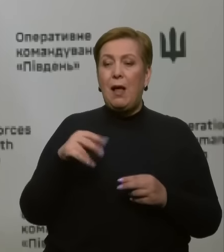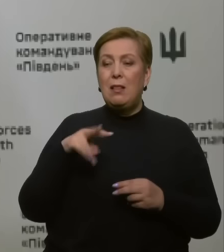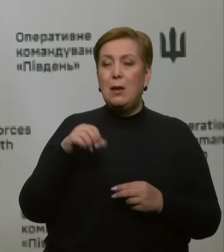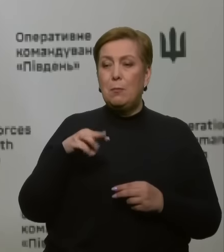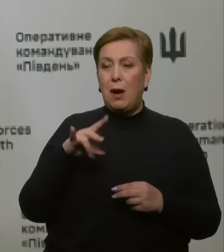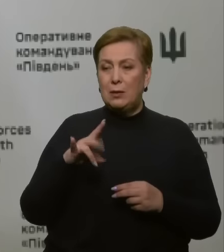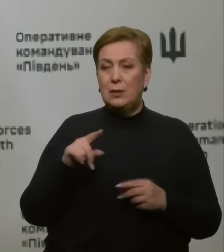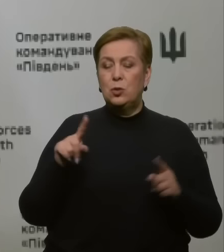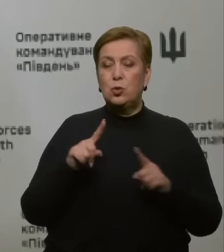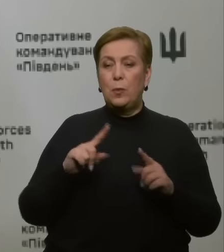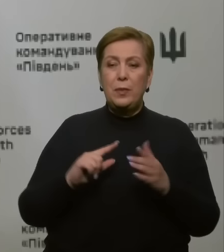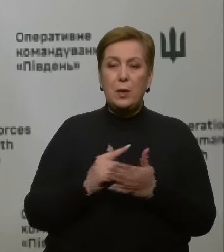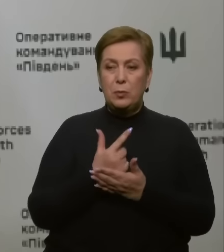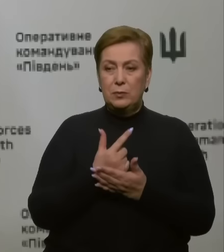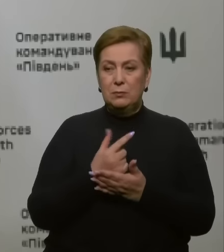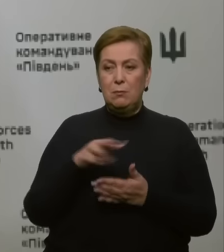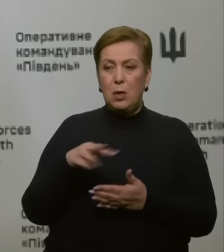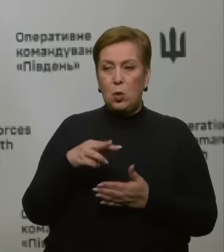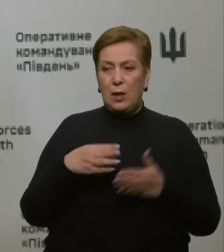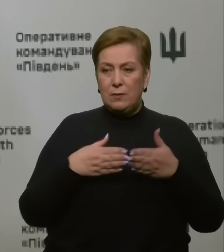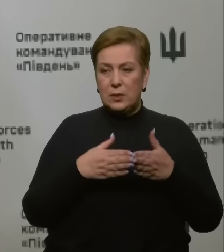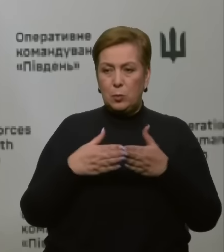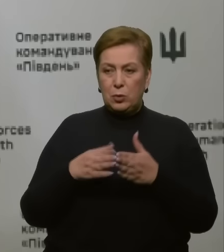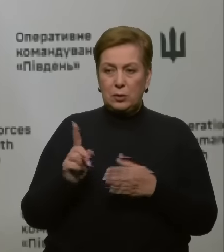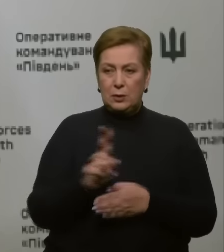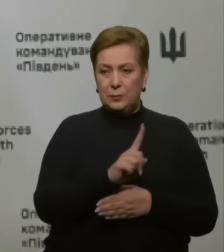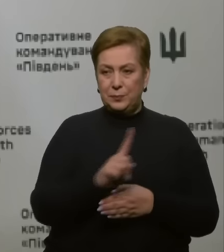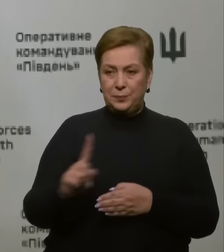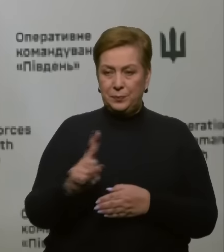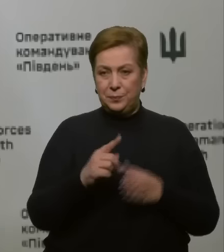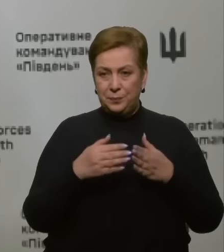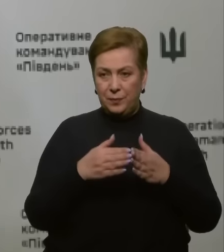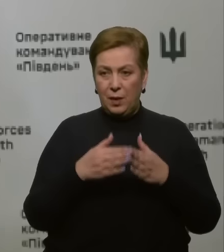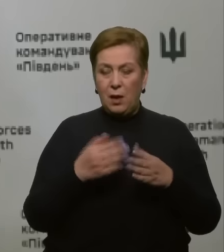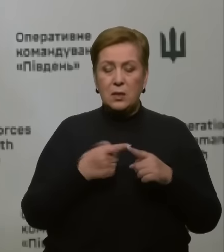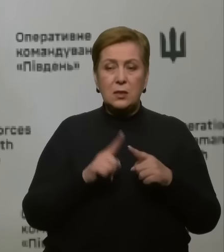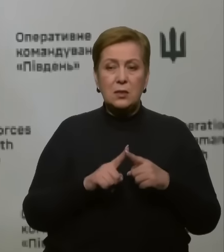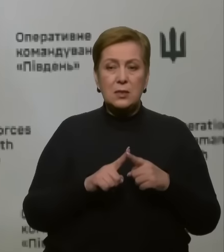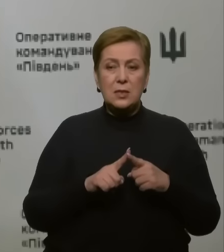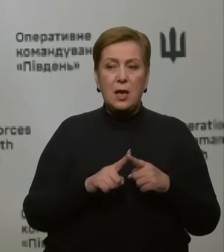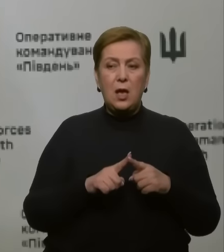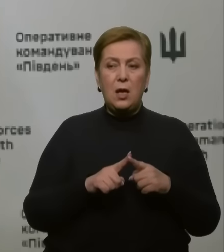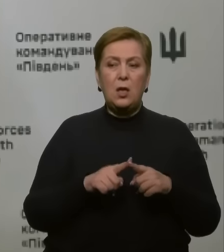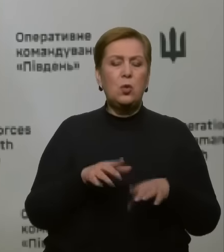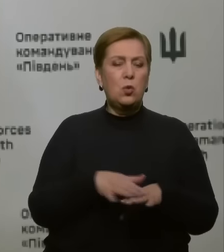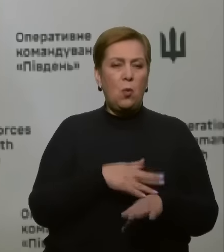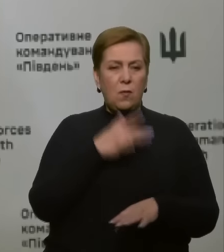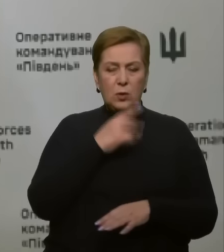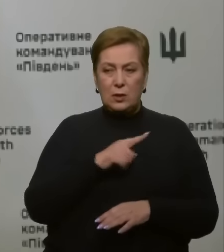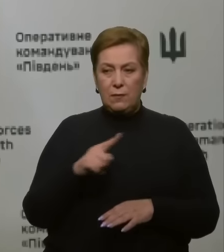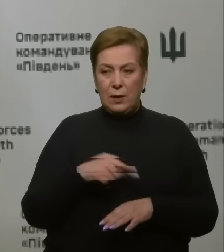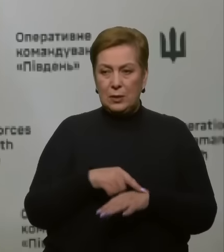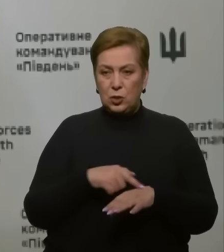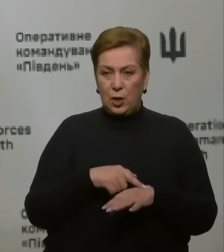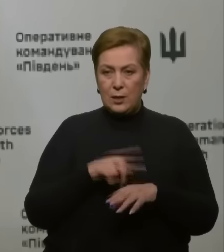миколаївських портій. Це принципова позиція, яку вони довготривалий час підтримують, обстрілюючи